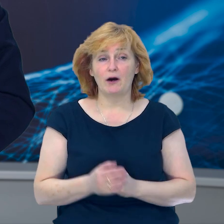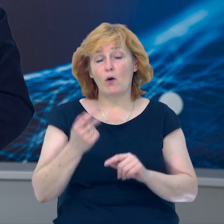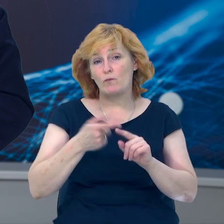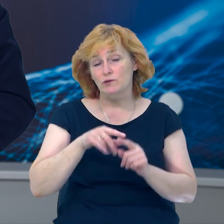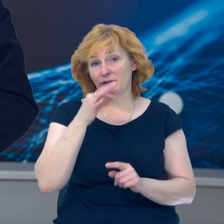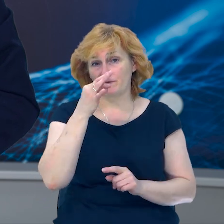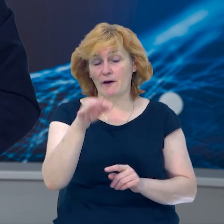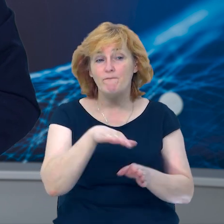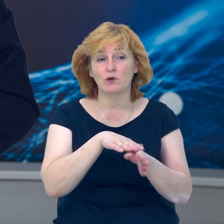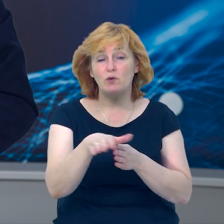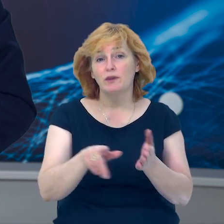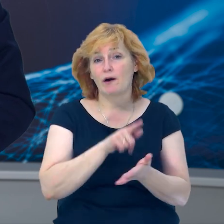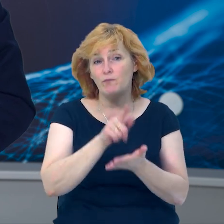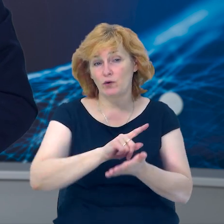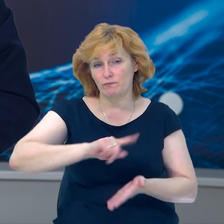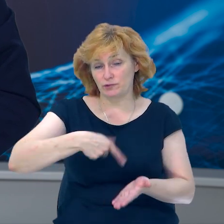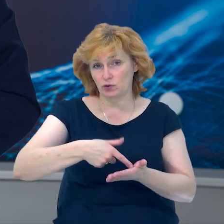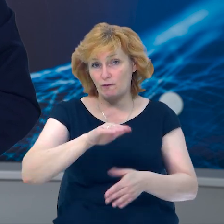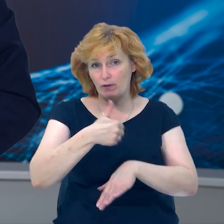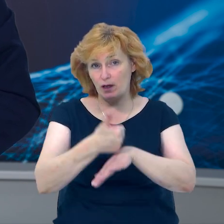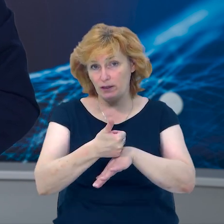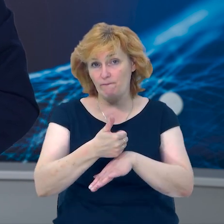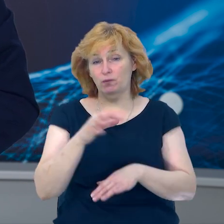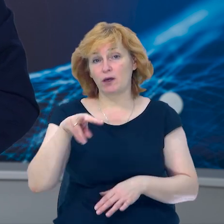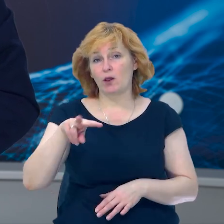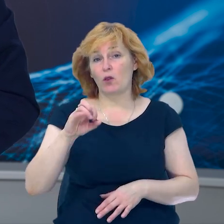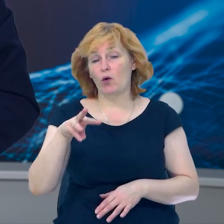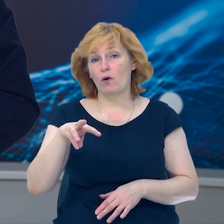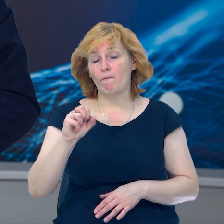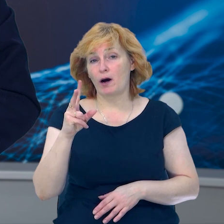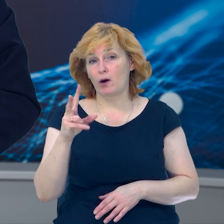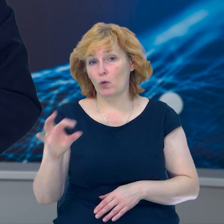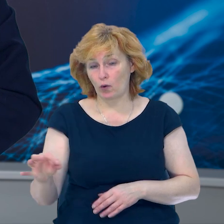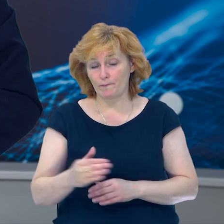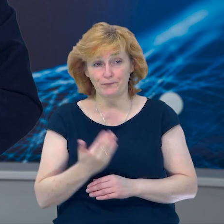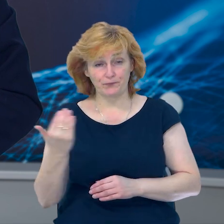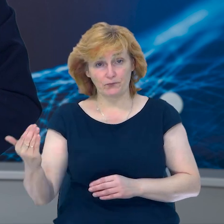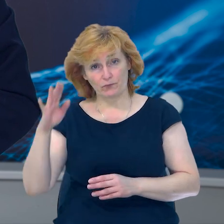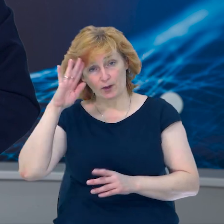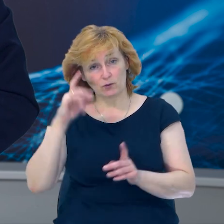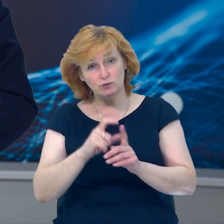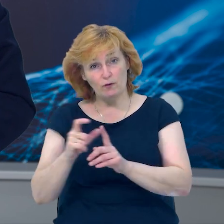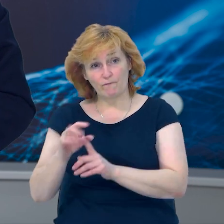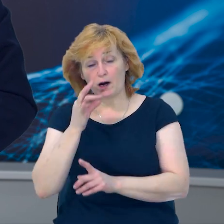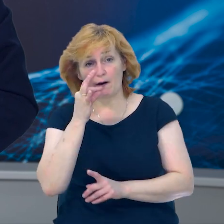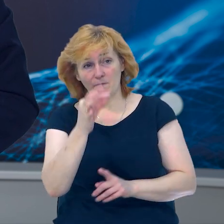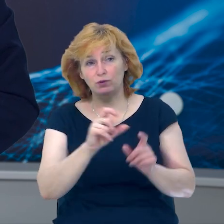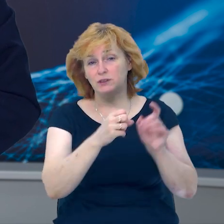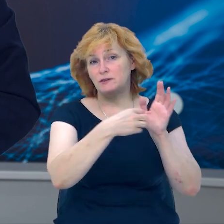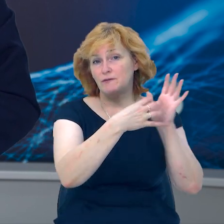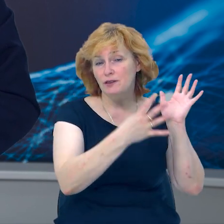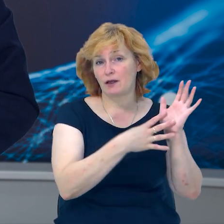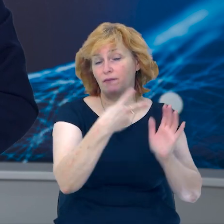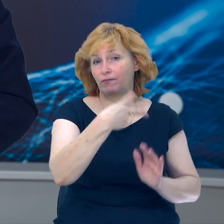Про це повідомив виконувач обов'язків міського голови Чернігова Олександр Ломако. За його словами, школи номер 22, 19,